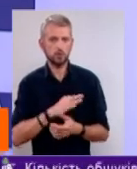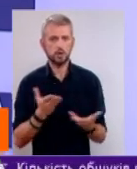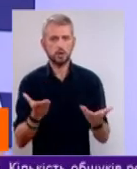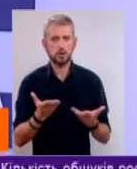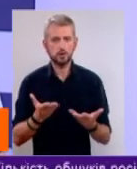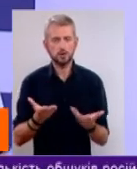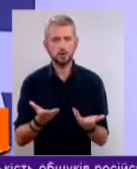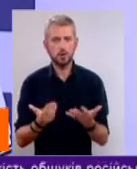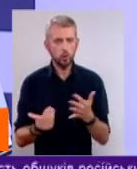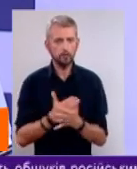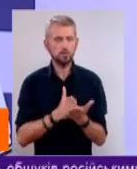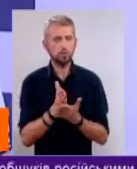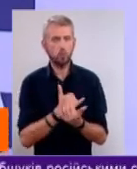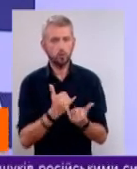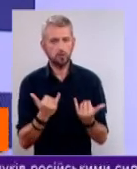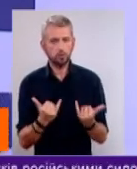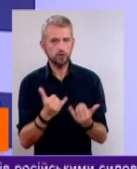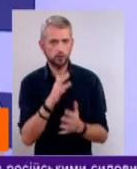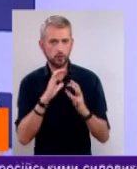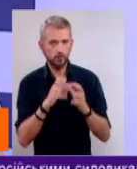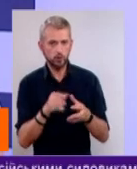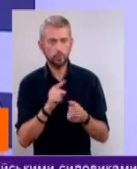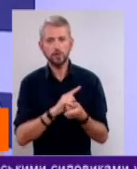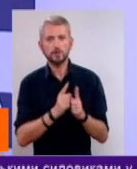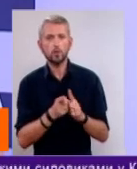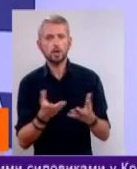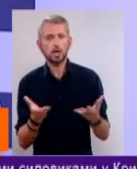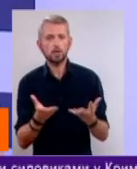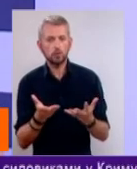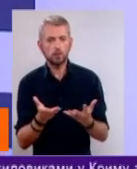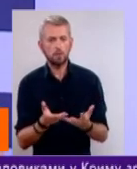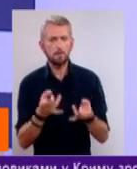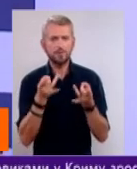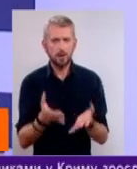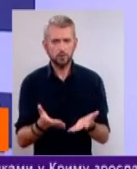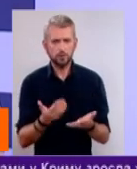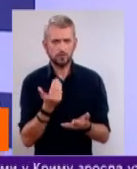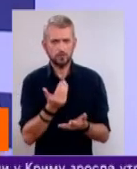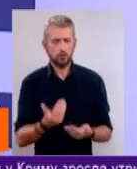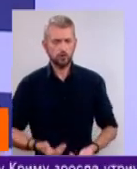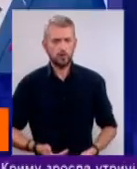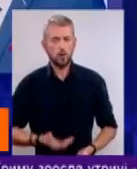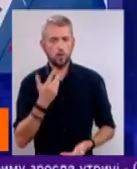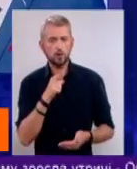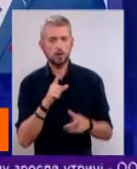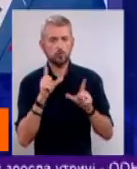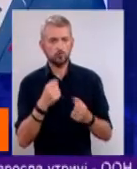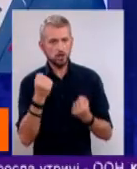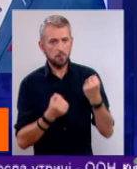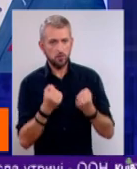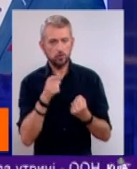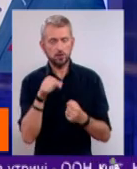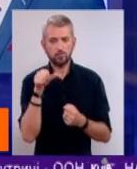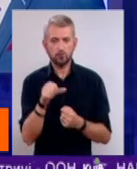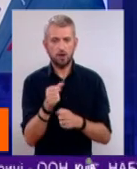новими послугами сучасного світу. І вони стають якимись банальностями твого вже життя. Коли ти їдеш на машині, ти включаєш